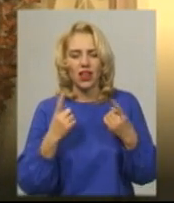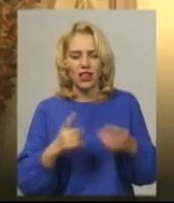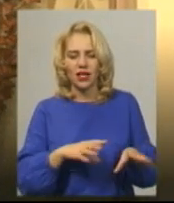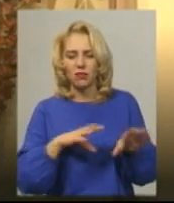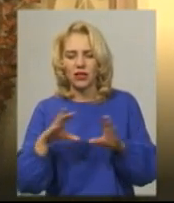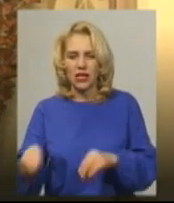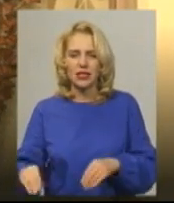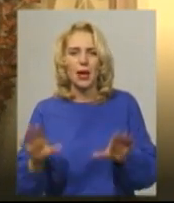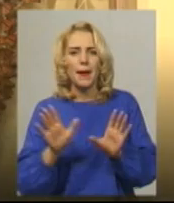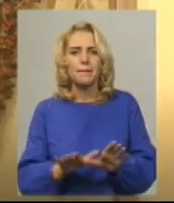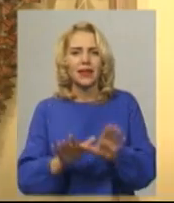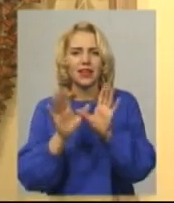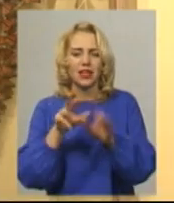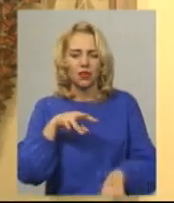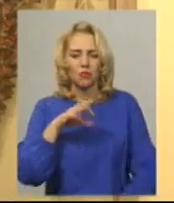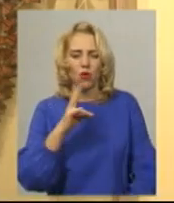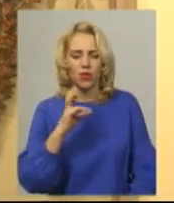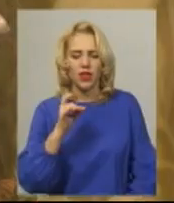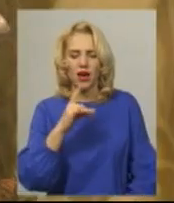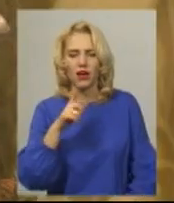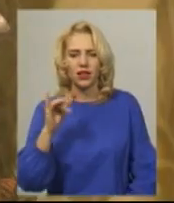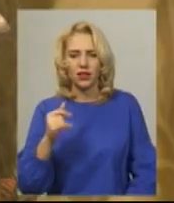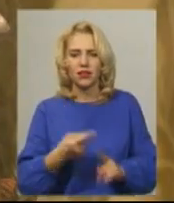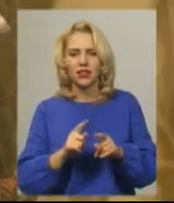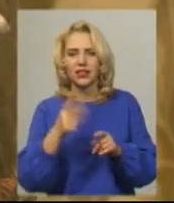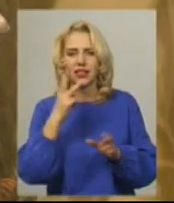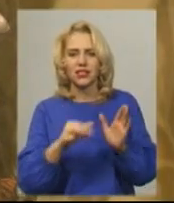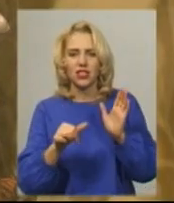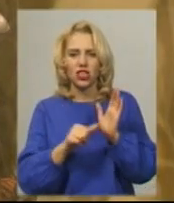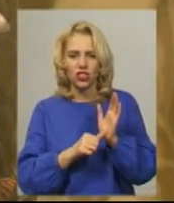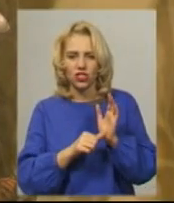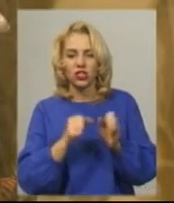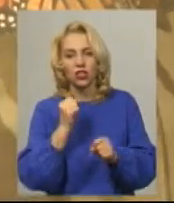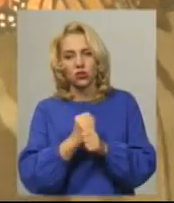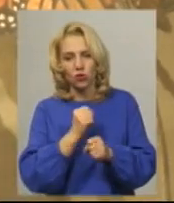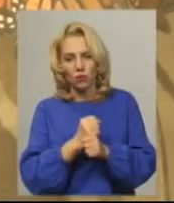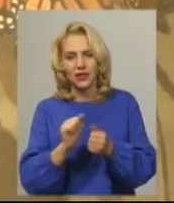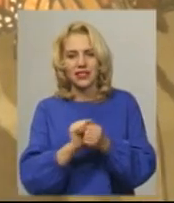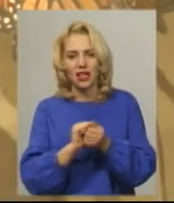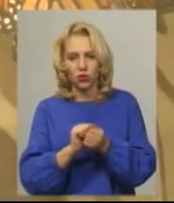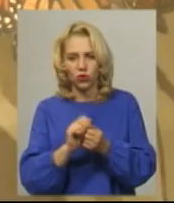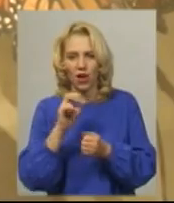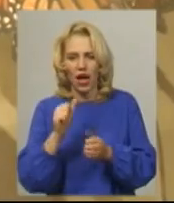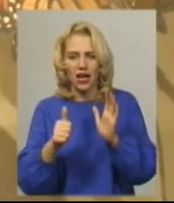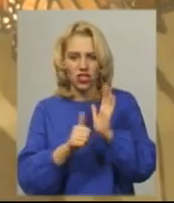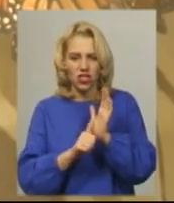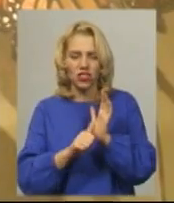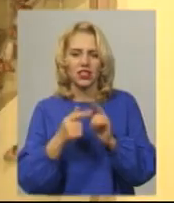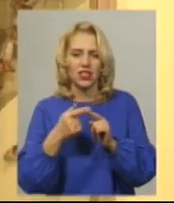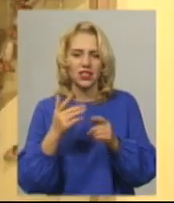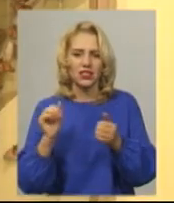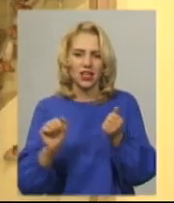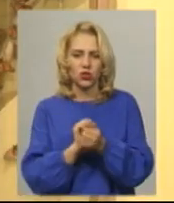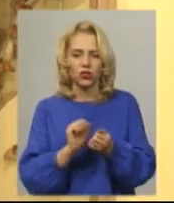-монархів». У ній тисяча шість метеликів прикріплено, яких тисяча зроблених з картону, а шість засушених. Два з половиною років